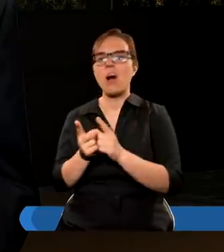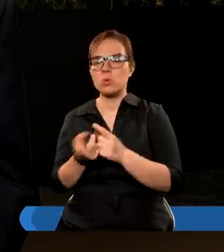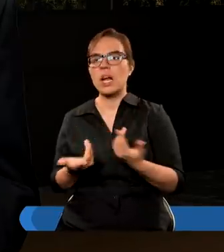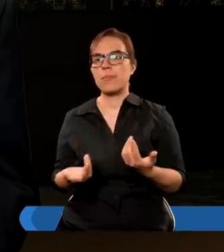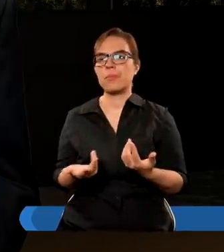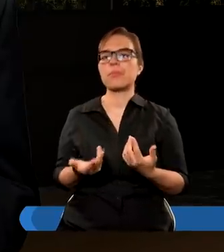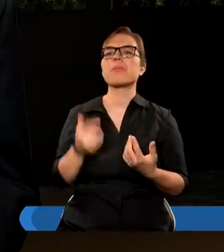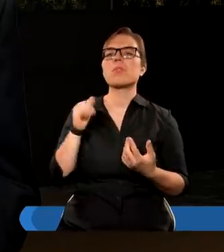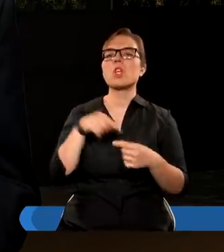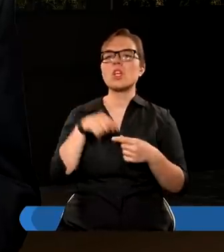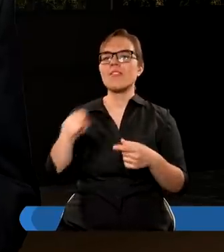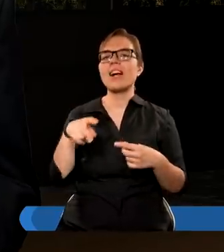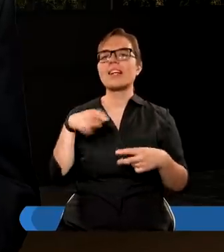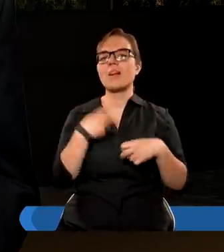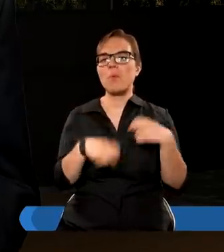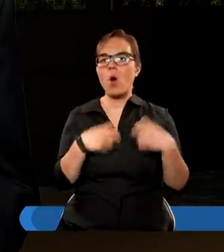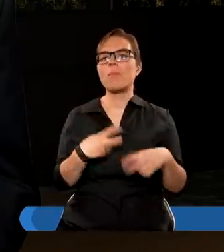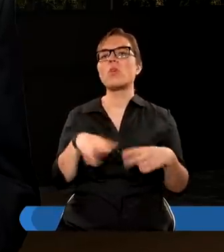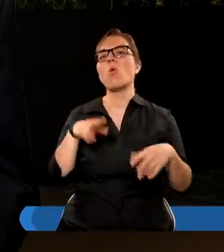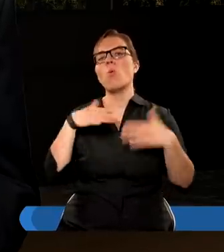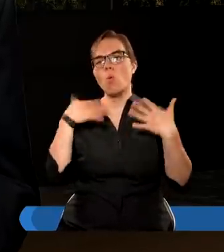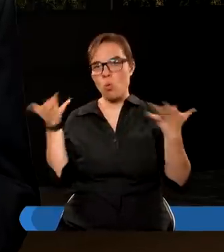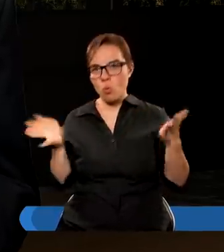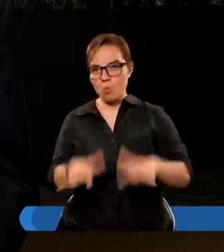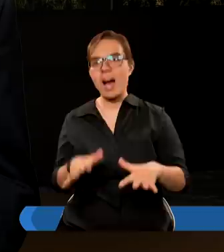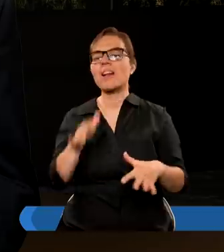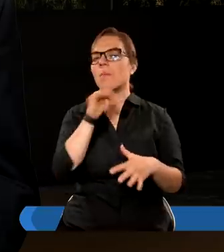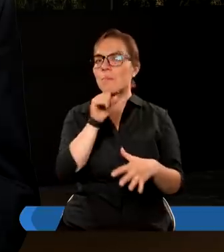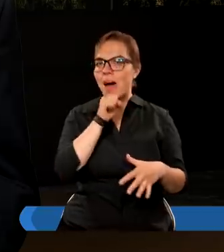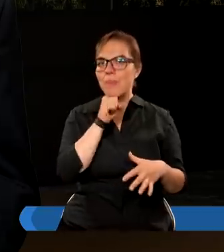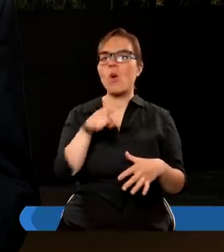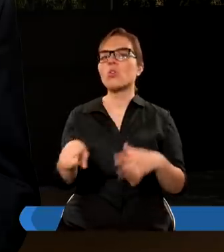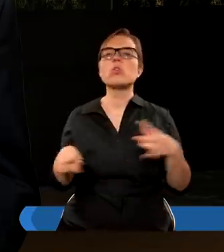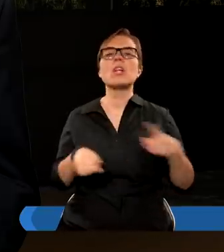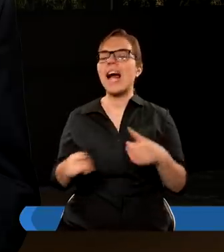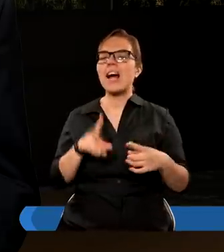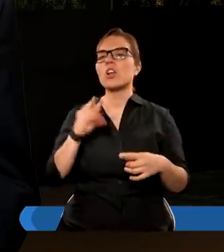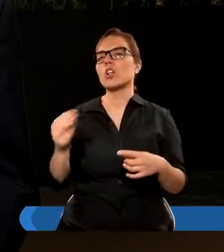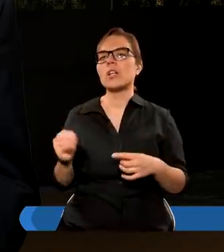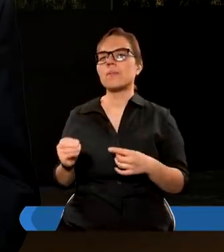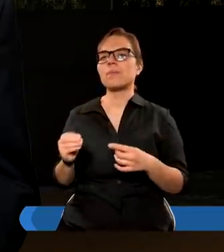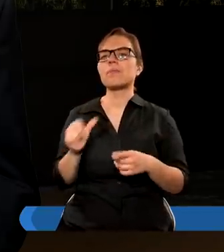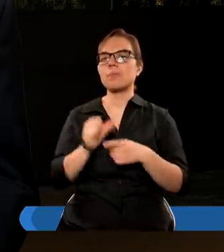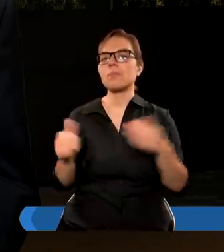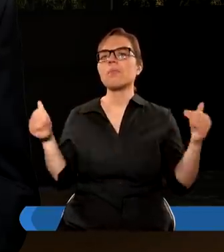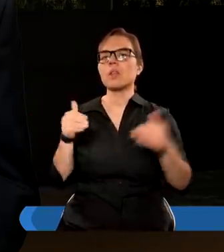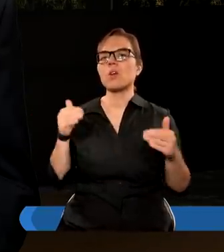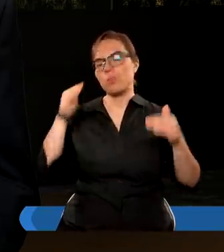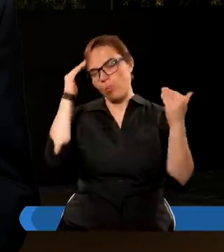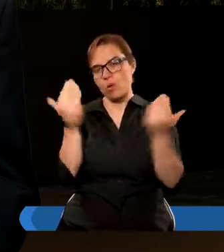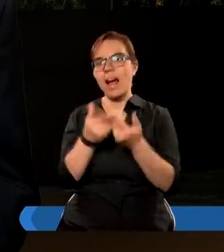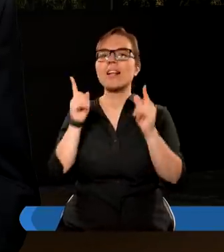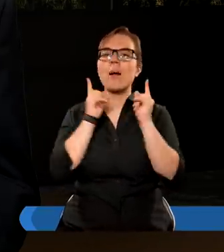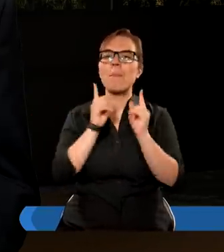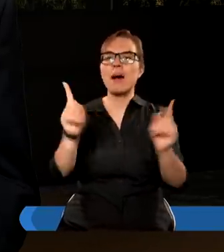to jest właśnie ten problem upadł Babylon, to znaczy, że jest możliwość poznania